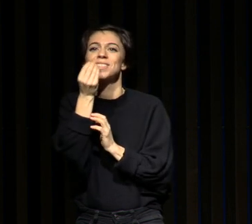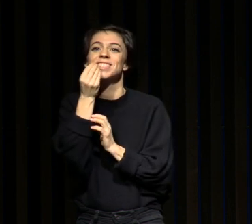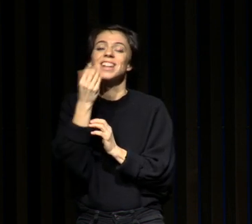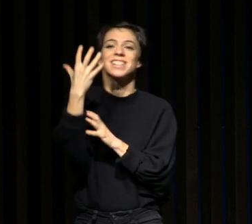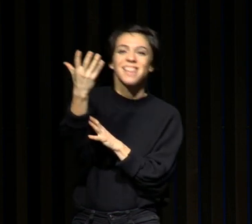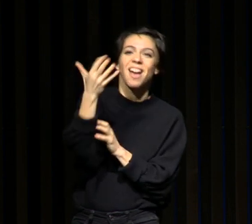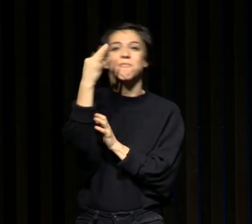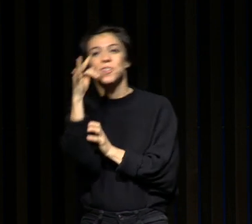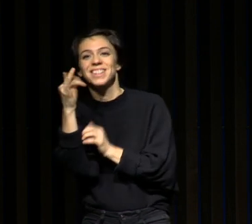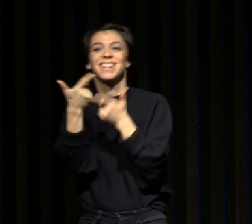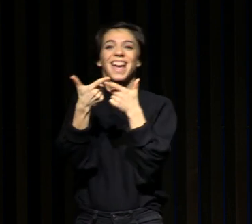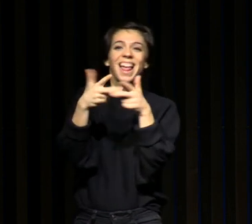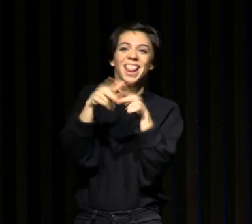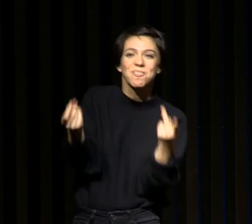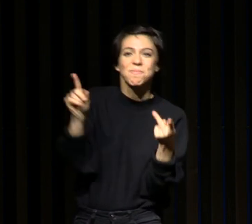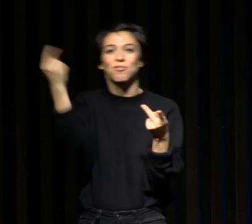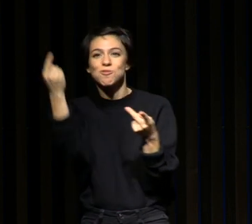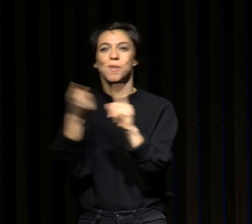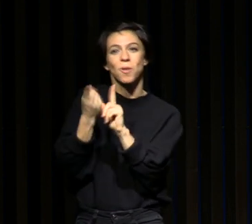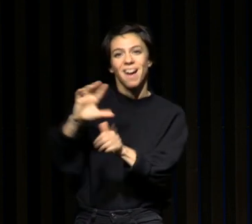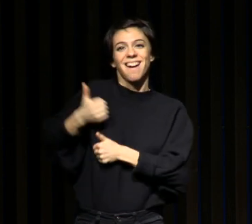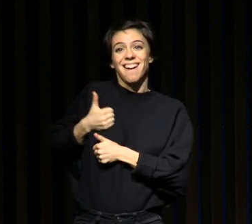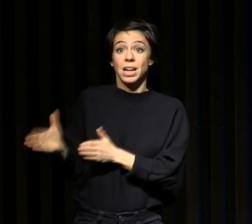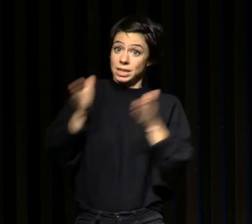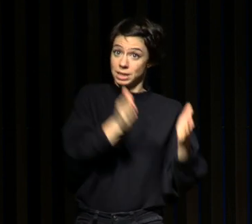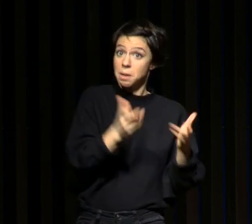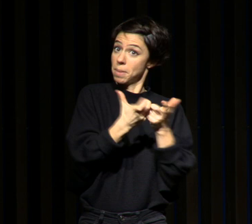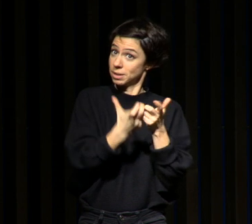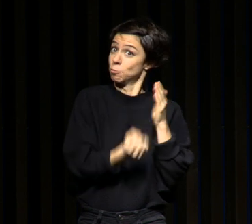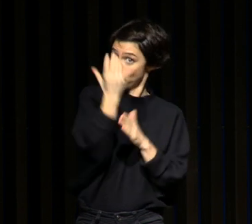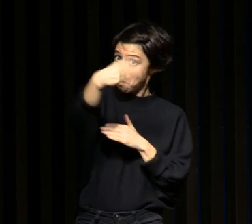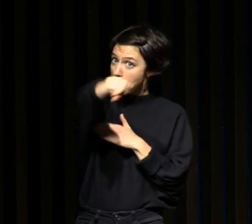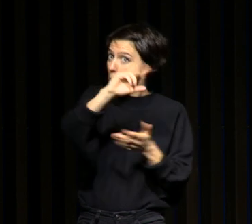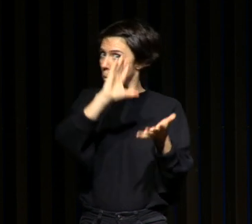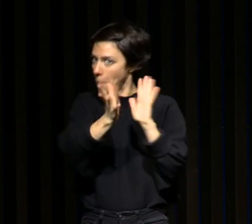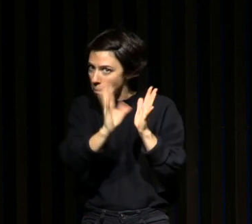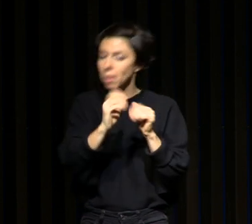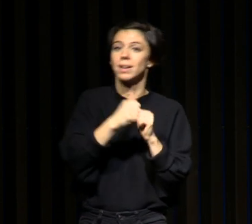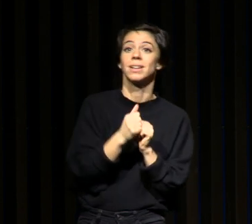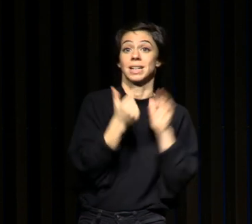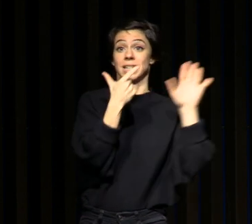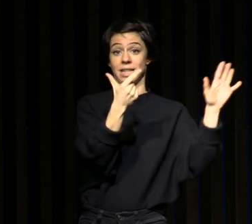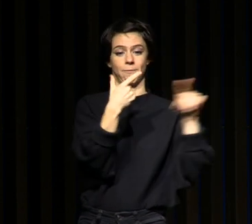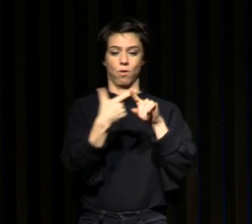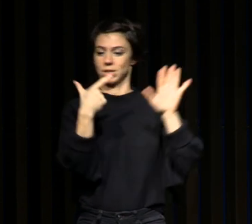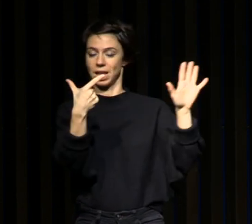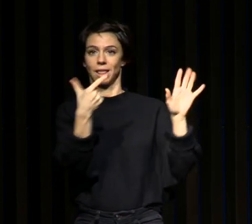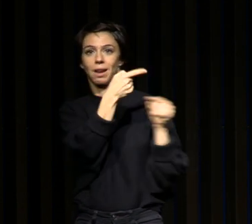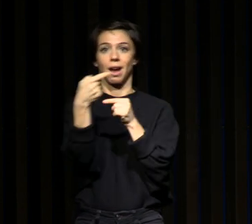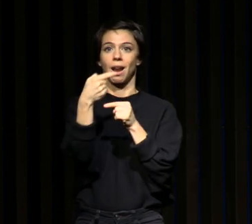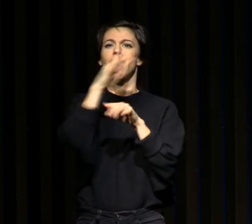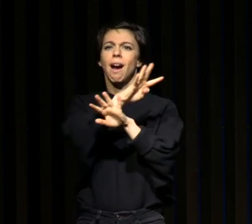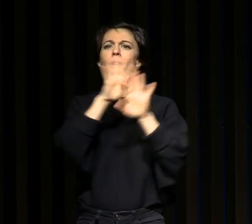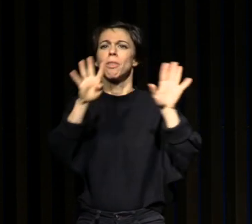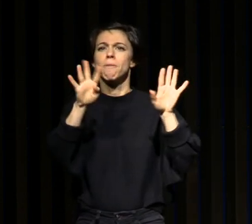reconnus maintenant. Mais vous ne connaissez pas encore 7 x 7, 49, c'est-à-dire 7 heures de sommeil, 7 nuits par semaine. Et donc je vais essayer de vous